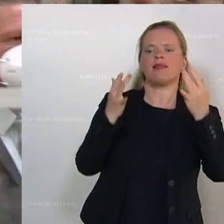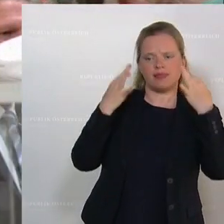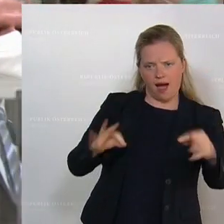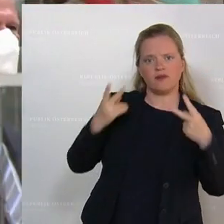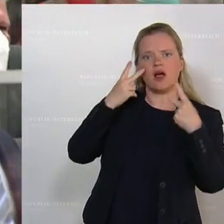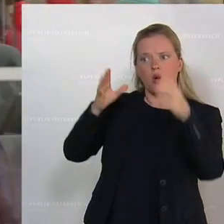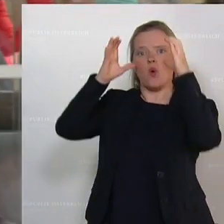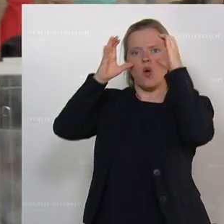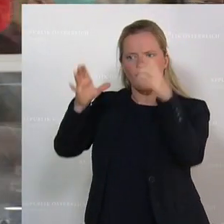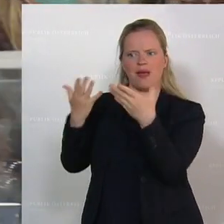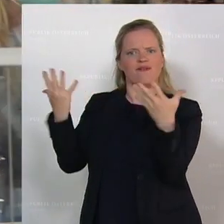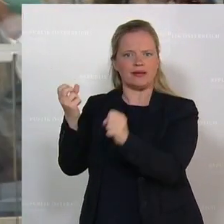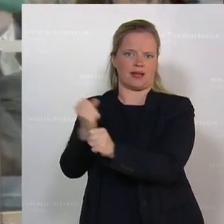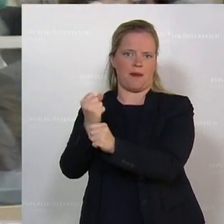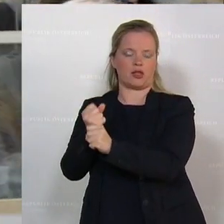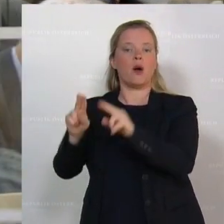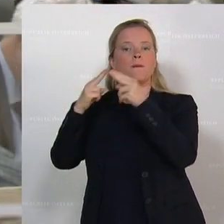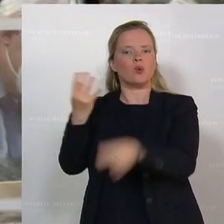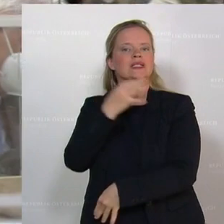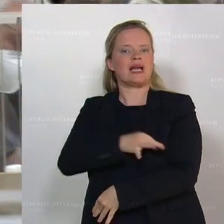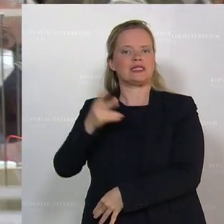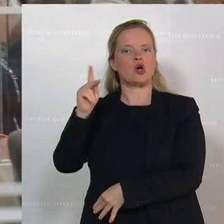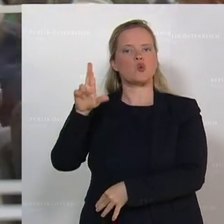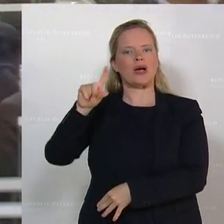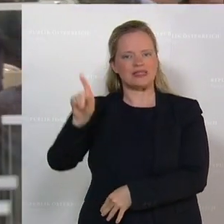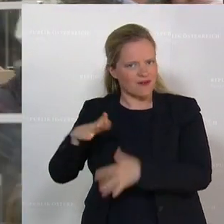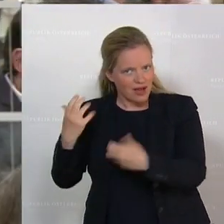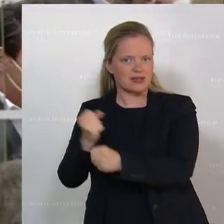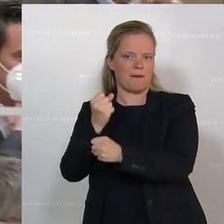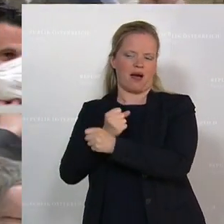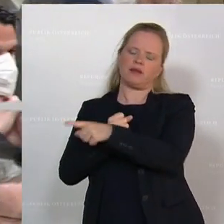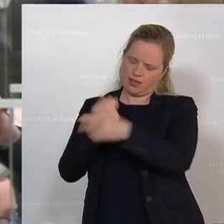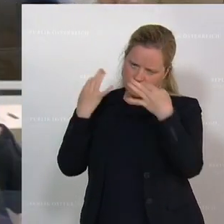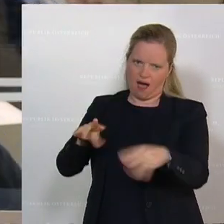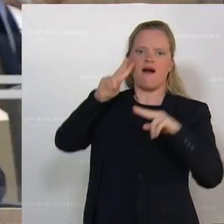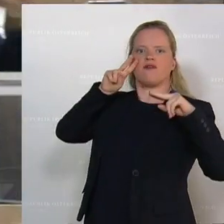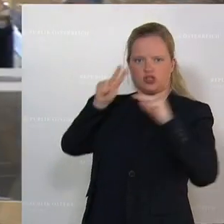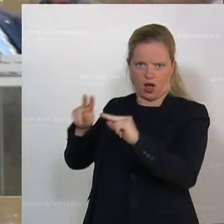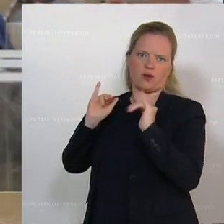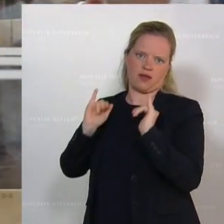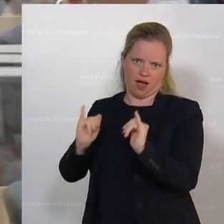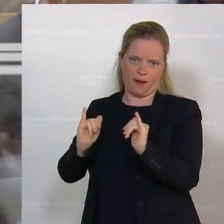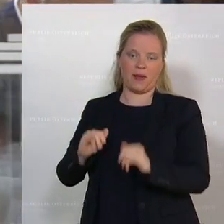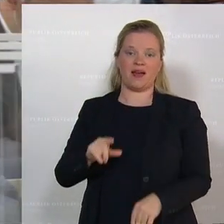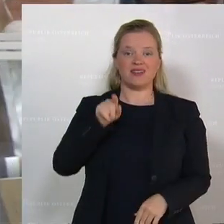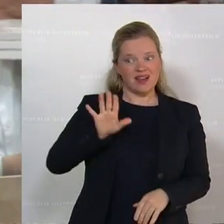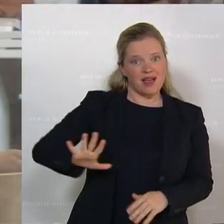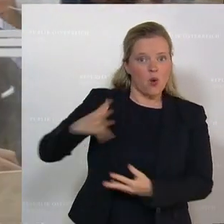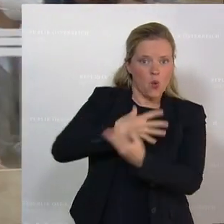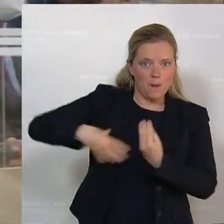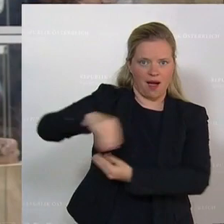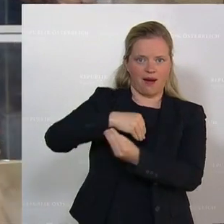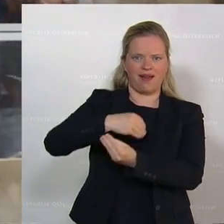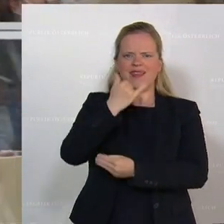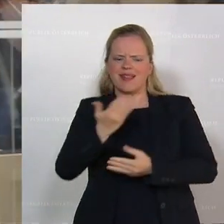und was unter der Verantwortung vom Bundeskanzler Kurz hier passiert ist. Das ist Ihr Umgang. Für jeden Akt, jedes